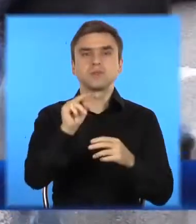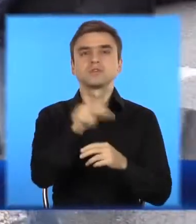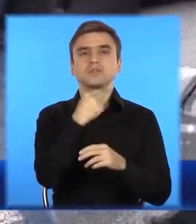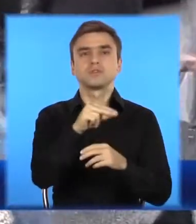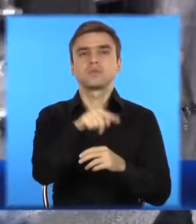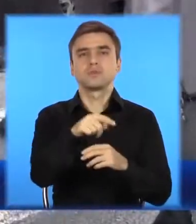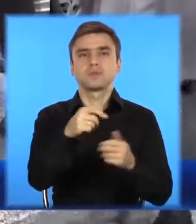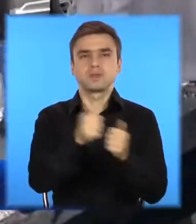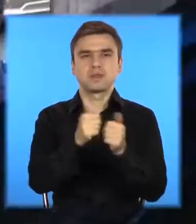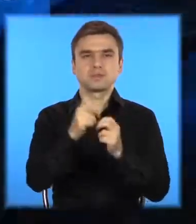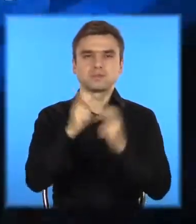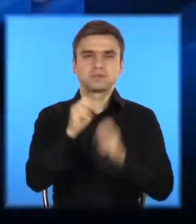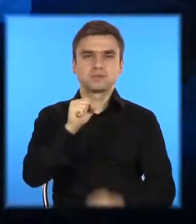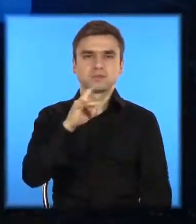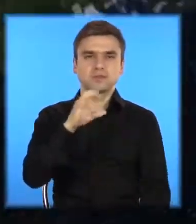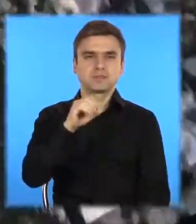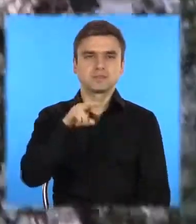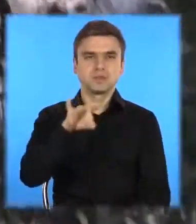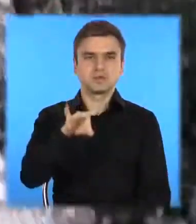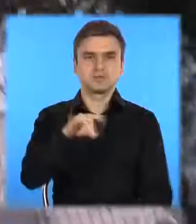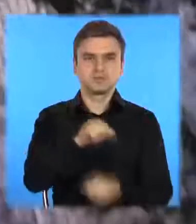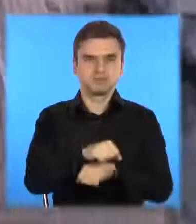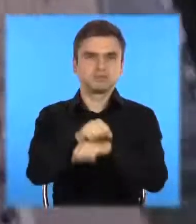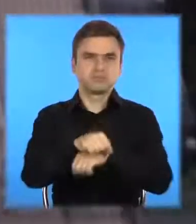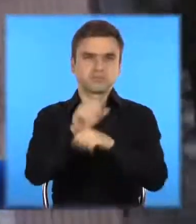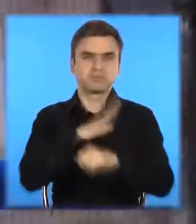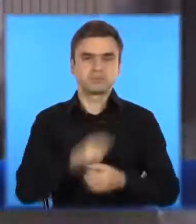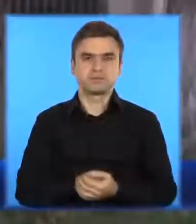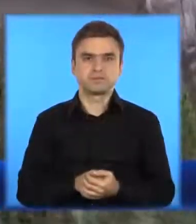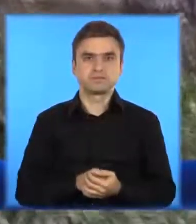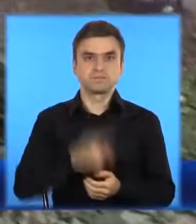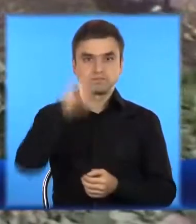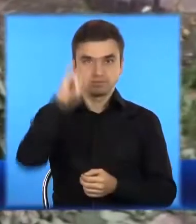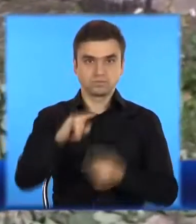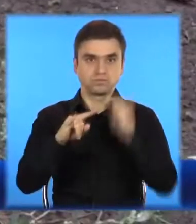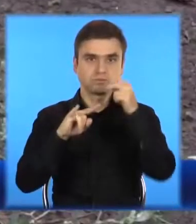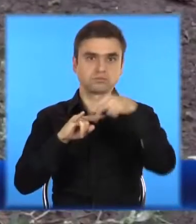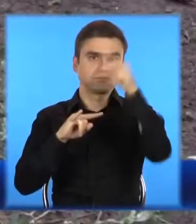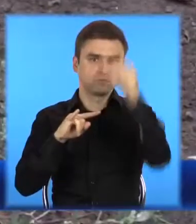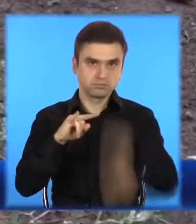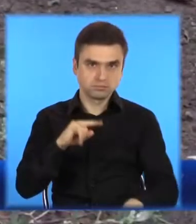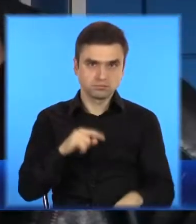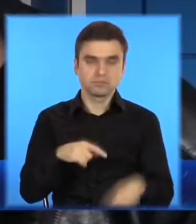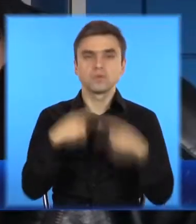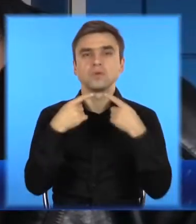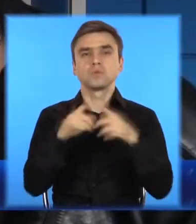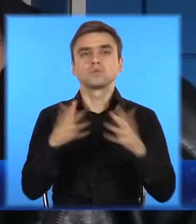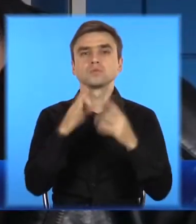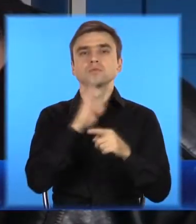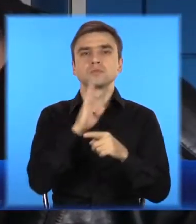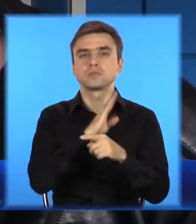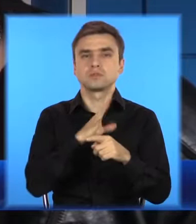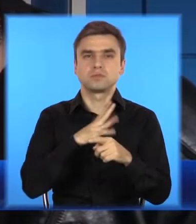прохідної Арселор Міттл Кривий Ріг. Чоловік вистрибнув з вікна, а жінка зарізала співмешканця. Від